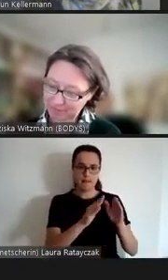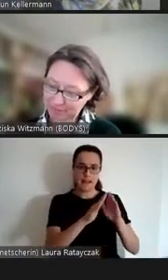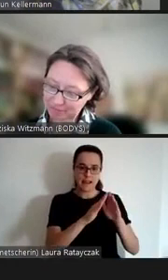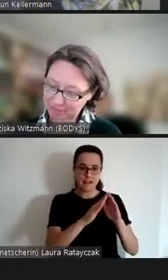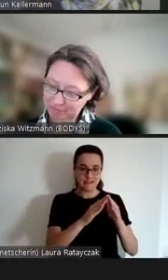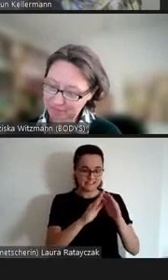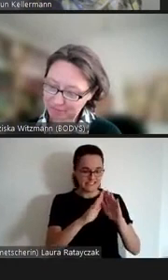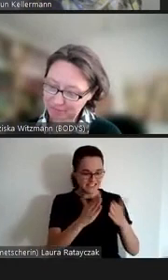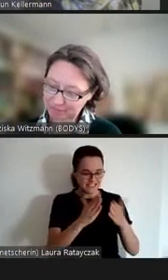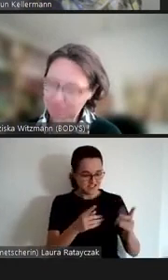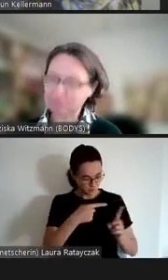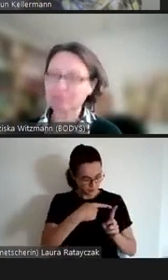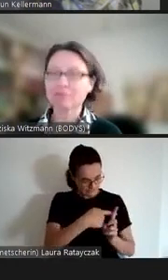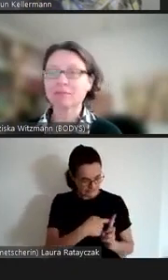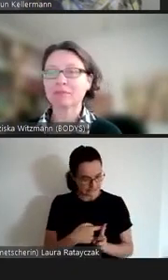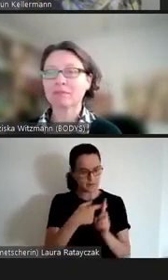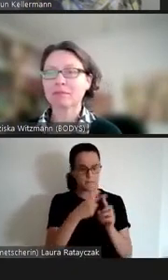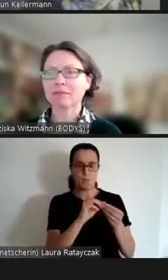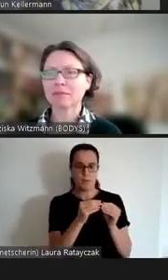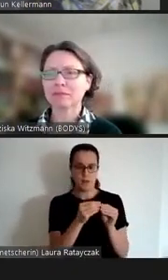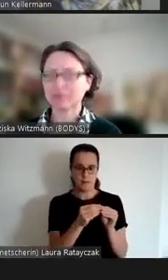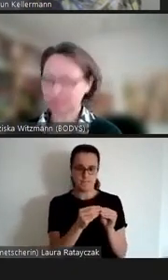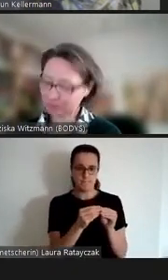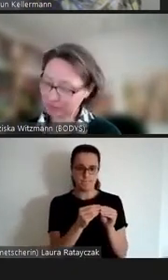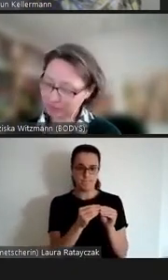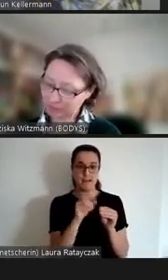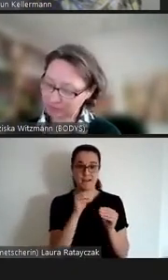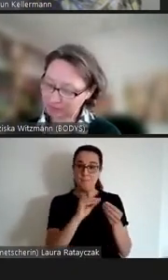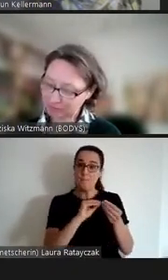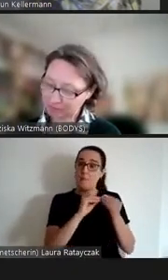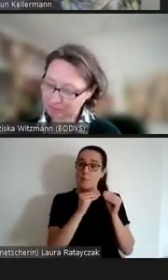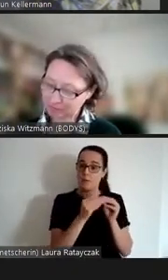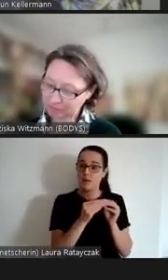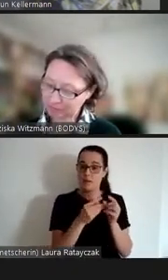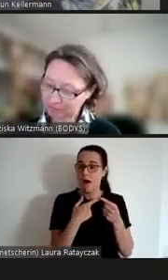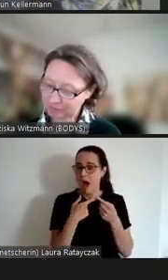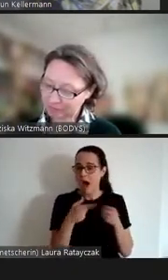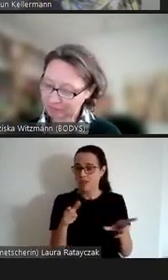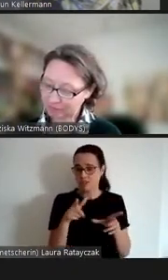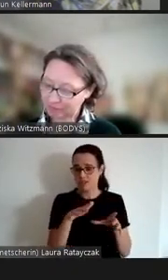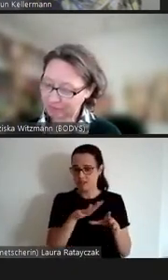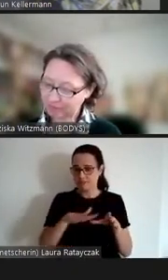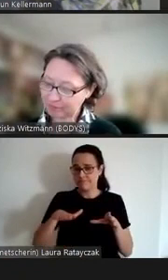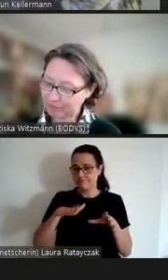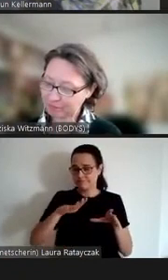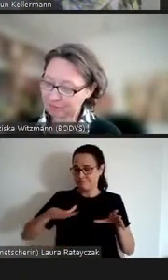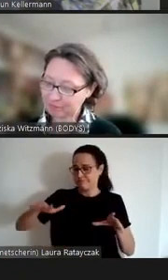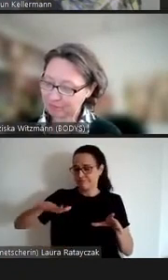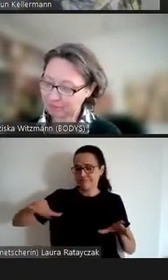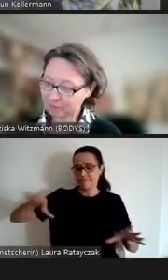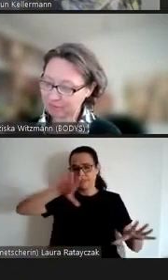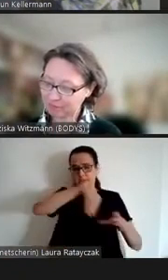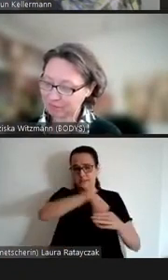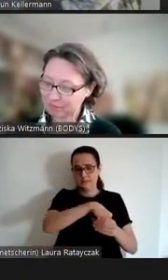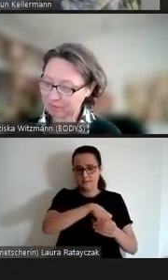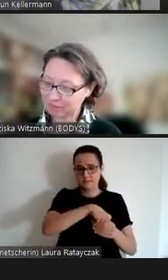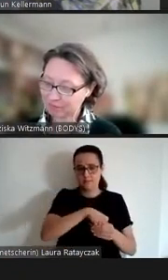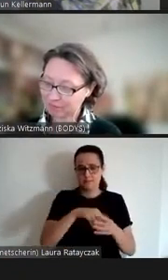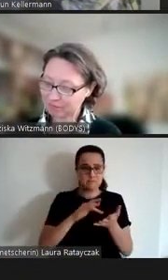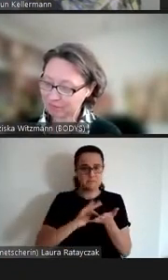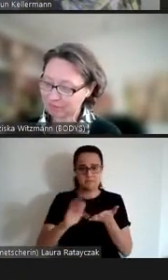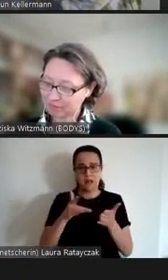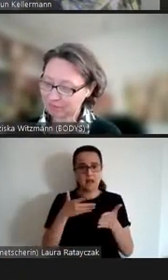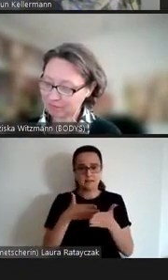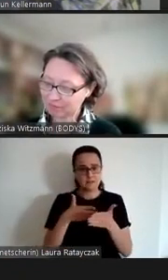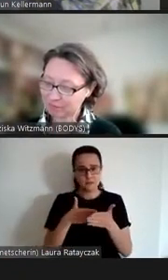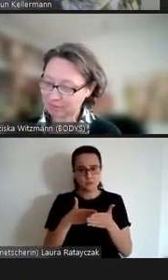fokussieren die ganz andere Dimensionen bereithalten als der Komplex Behinderung